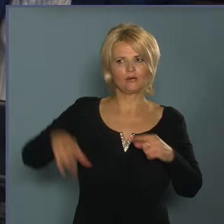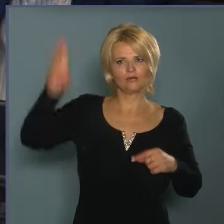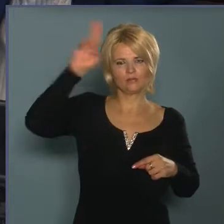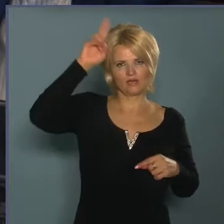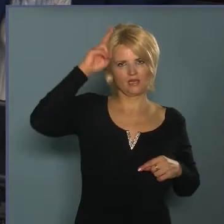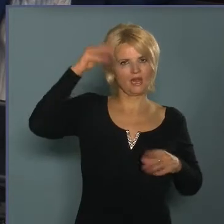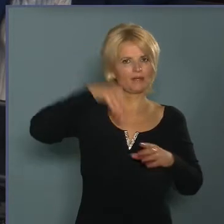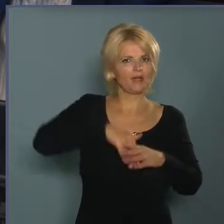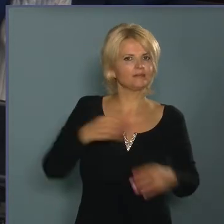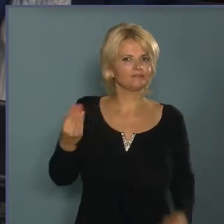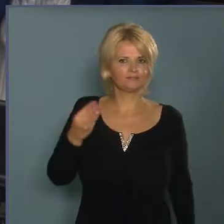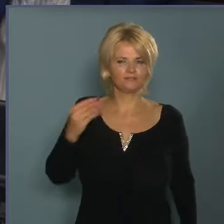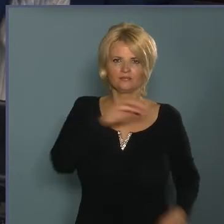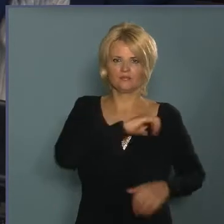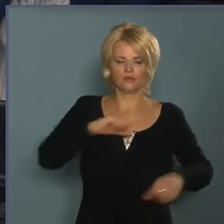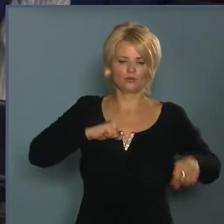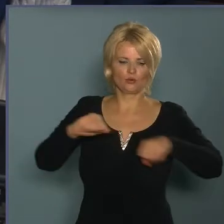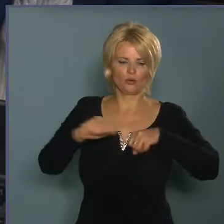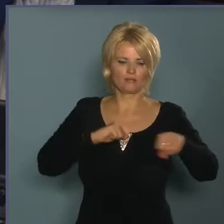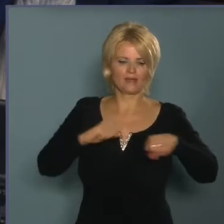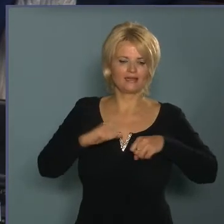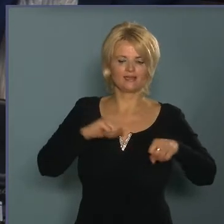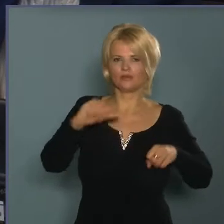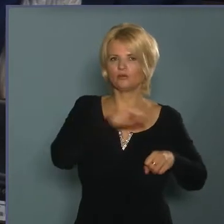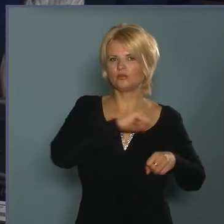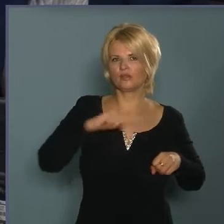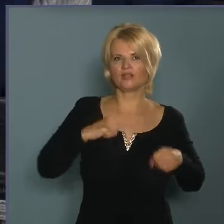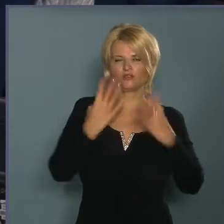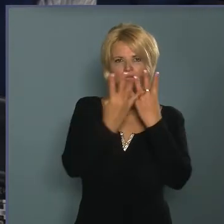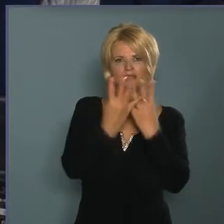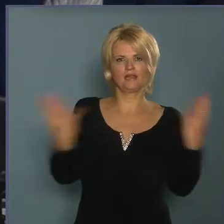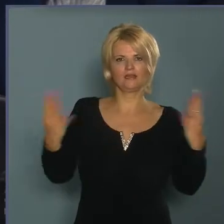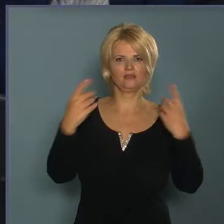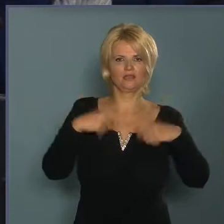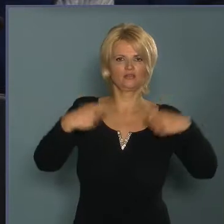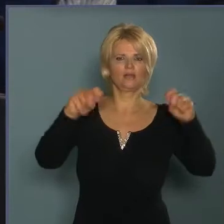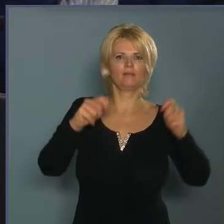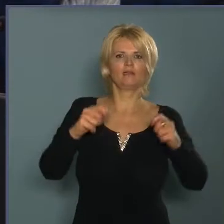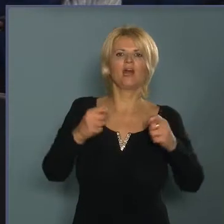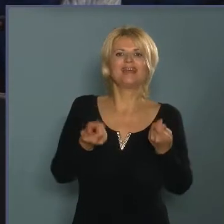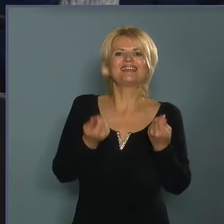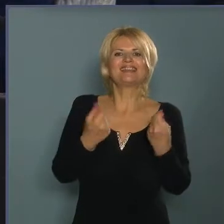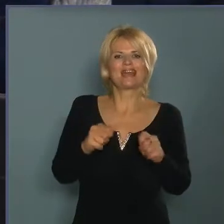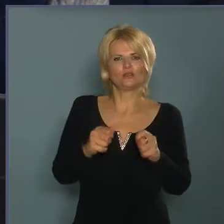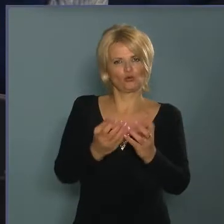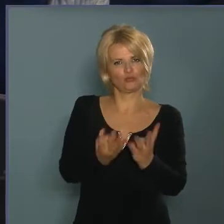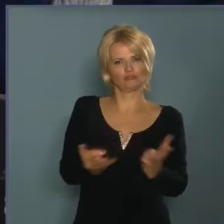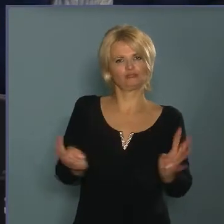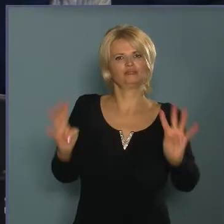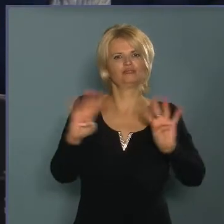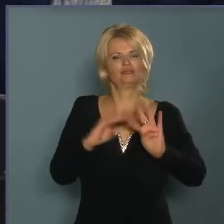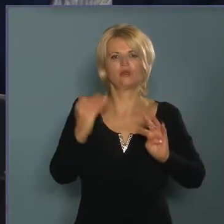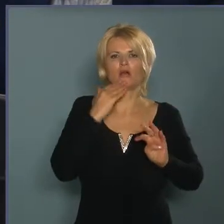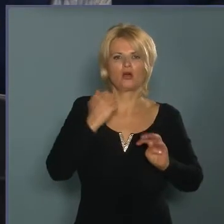híradások arról szóltak, hogy az önkormányzat önkényesen kerítést épít, gettót épít és faat közés szeretné zárni